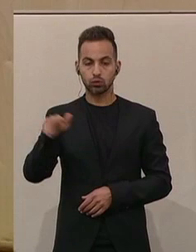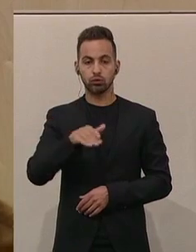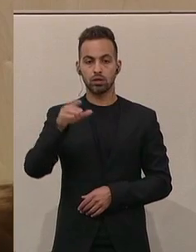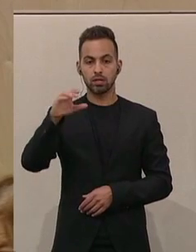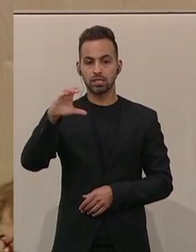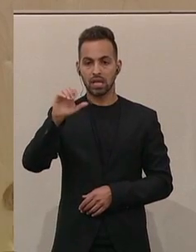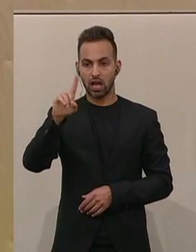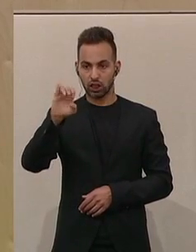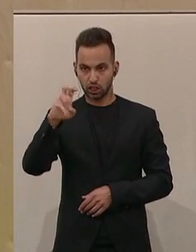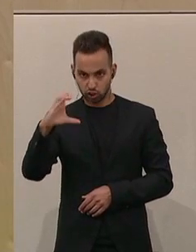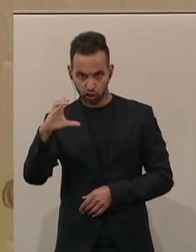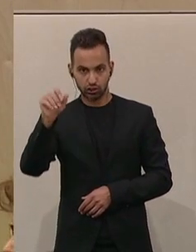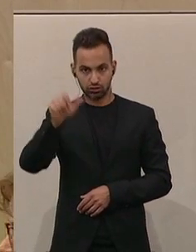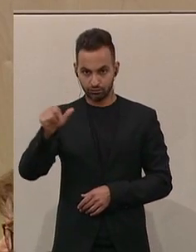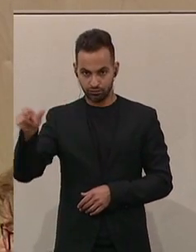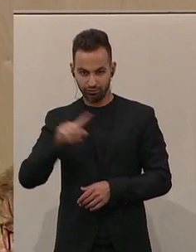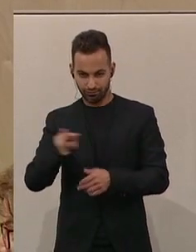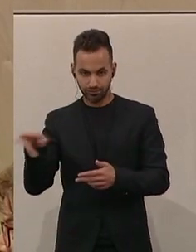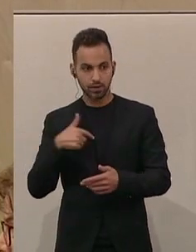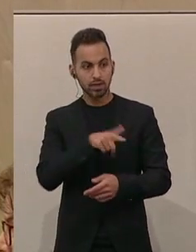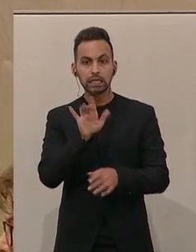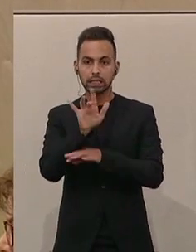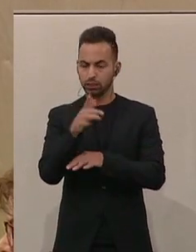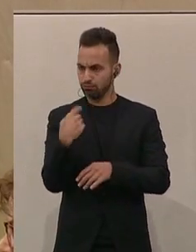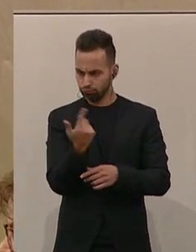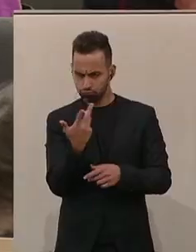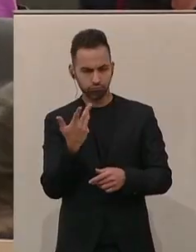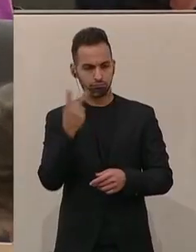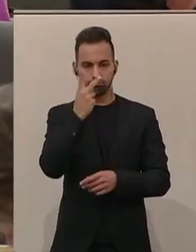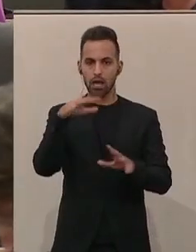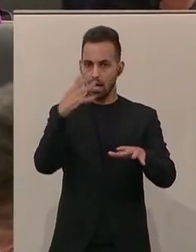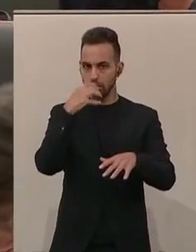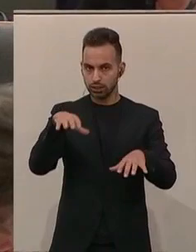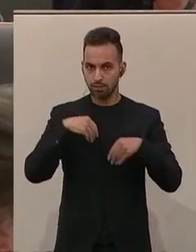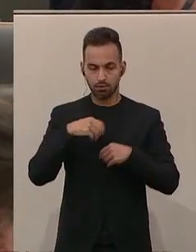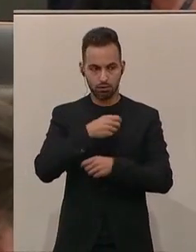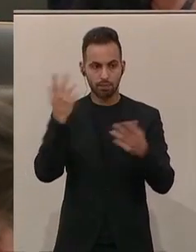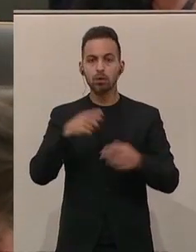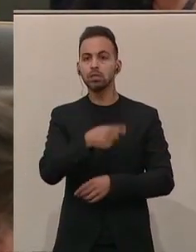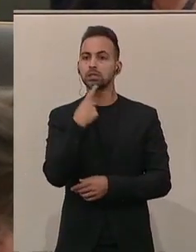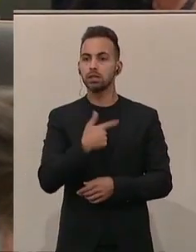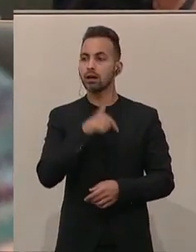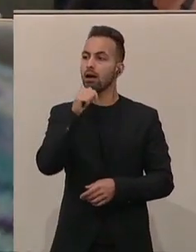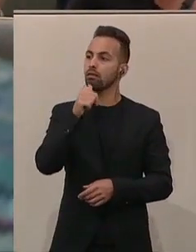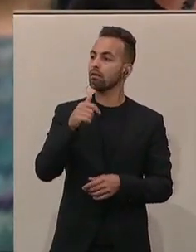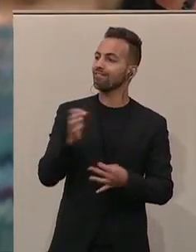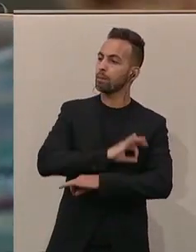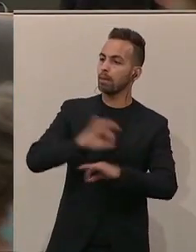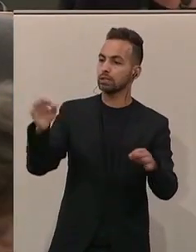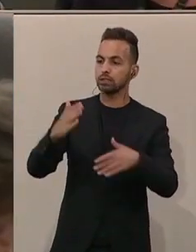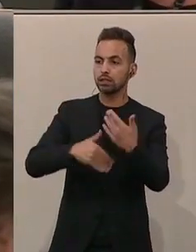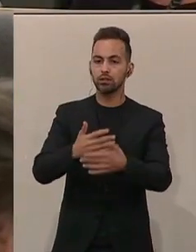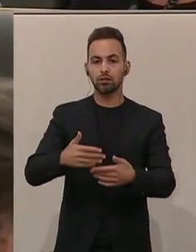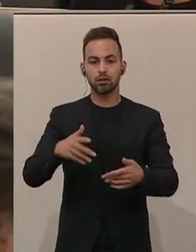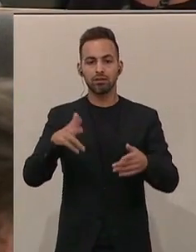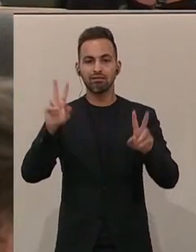nehmen Ihre Kritik ernst. Sie sagen, es wäre keine Verbesserung in